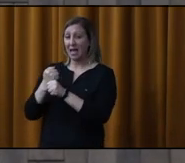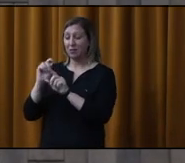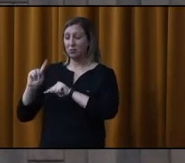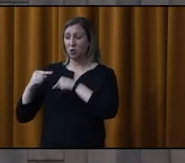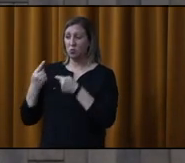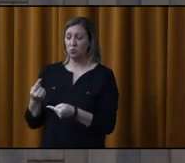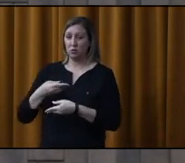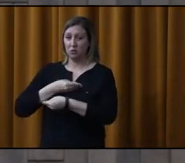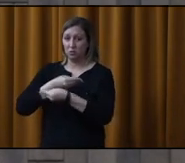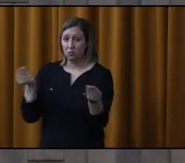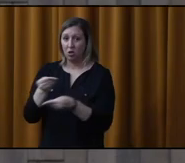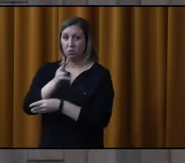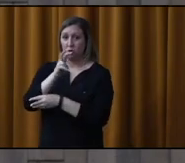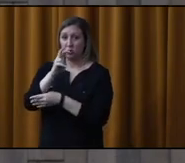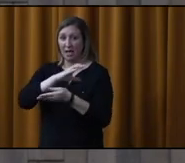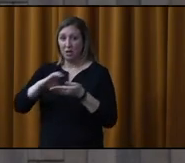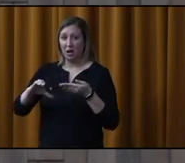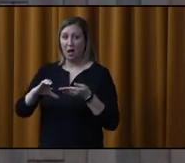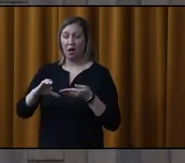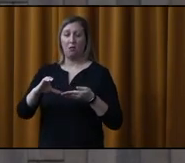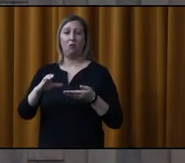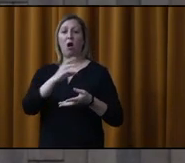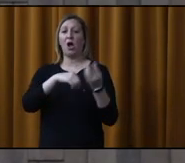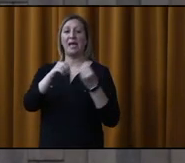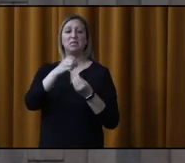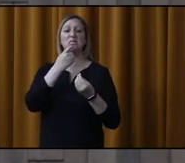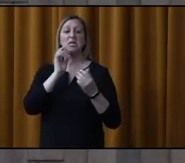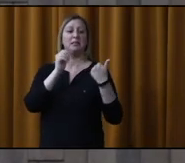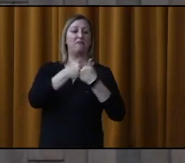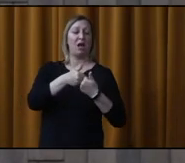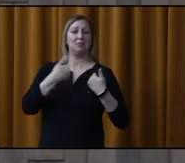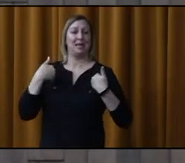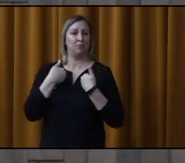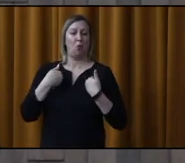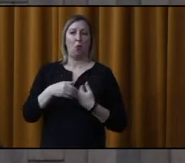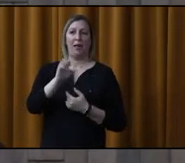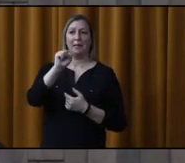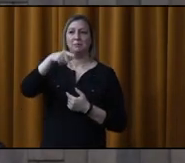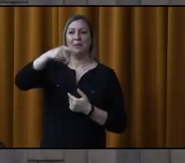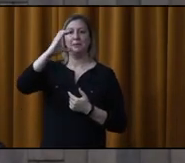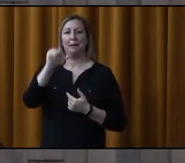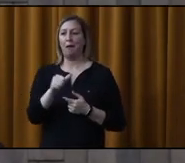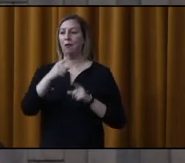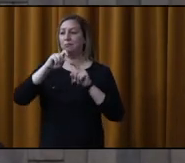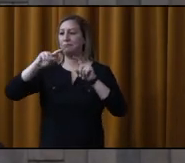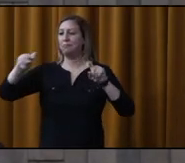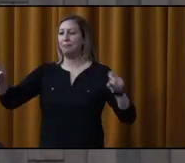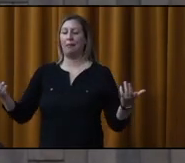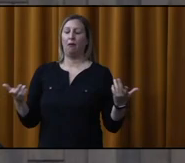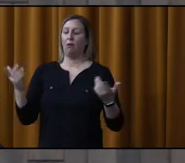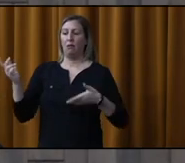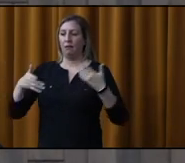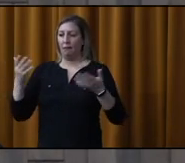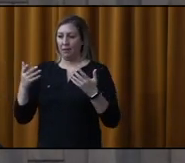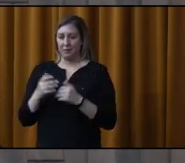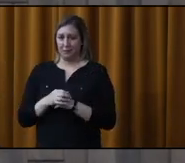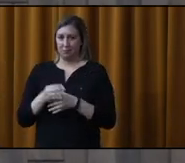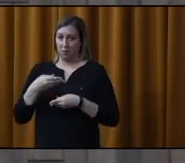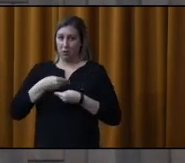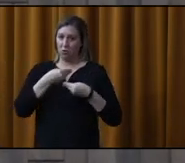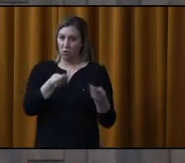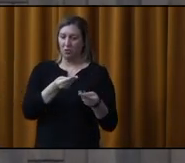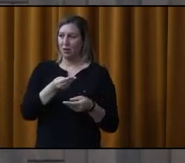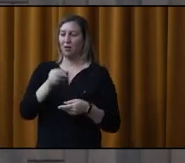200 $ à un organisme de défense des animaux, que ce soit la SPCA, la WW… Il y en a plein, WW… J'ai tout le temps